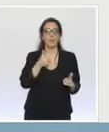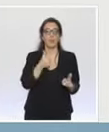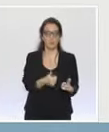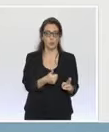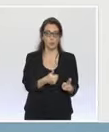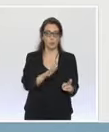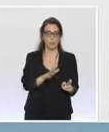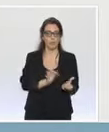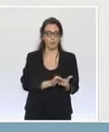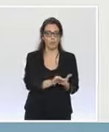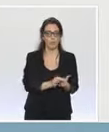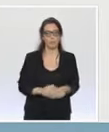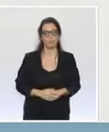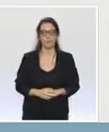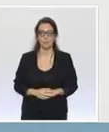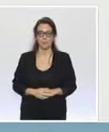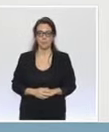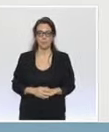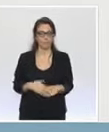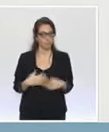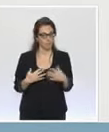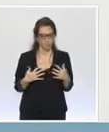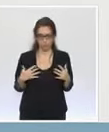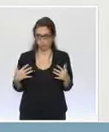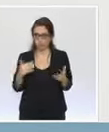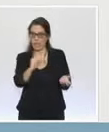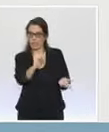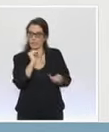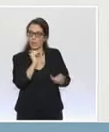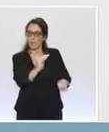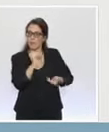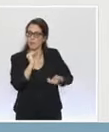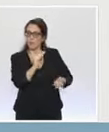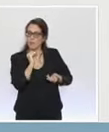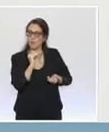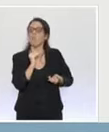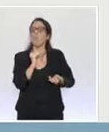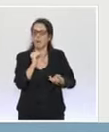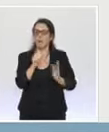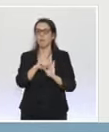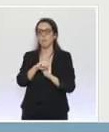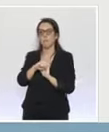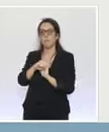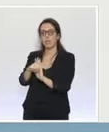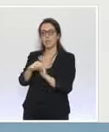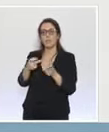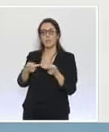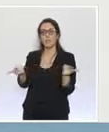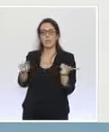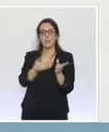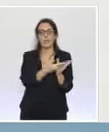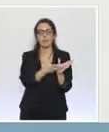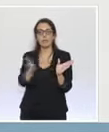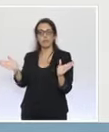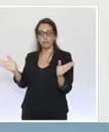stratégie. Puis, au fur et à mesure des livraisons, nous élargirons le périmètre de la vaccination, en